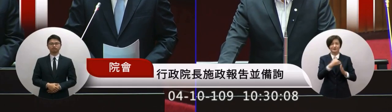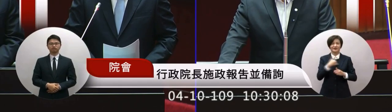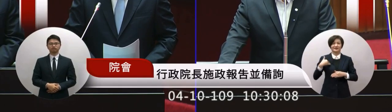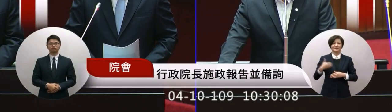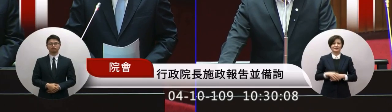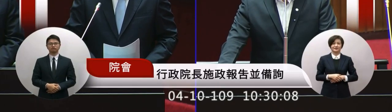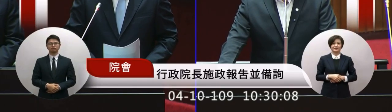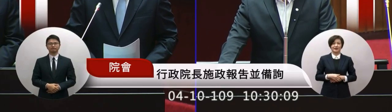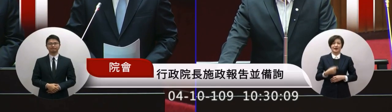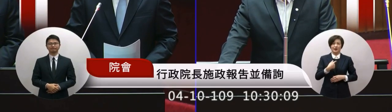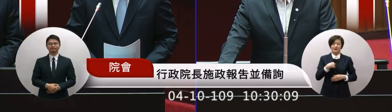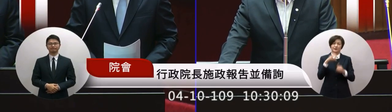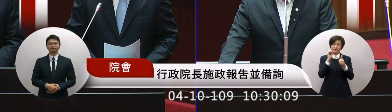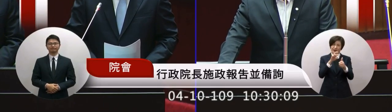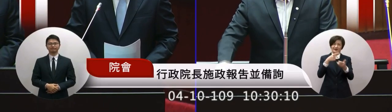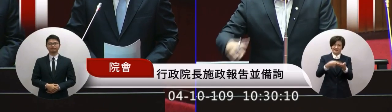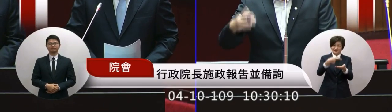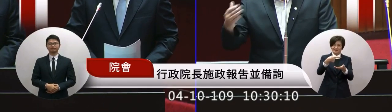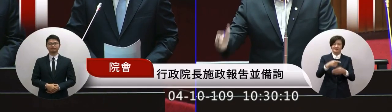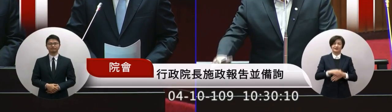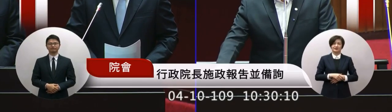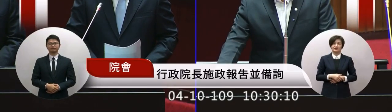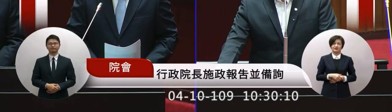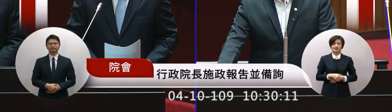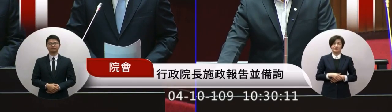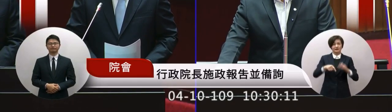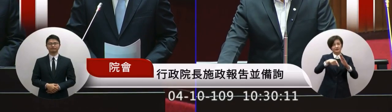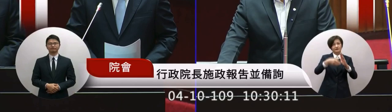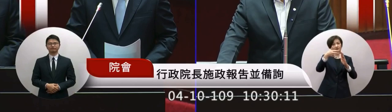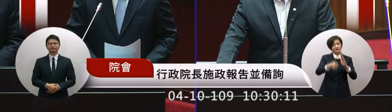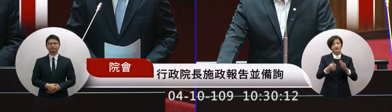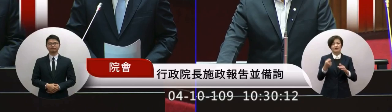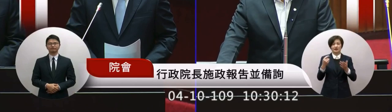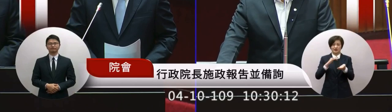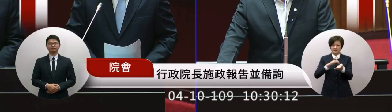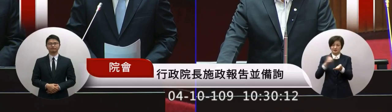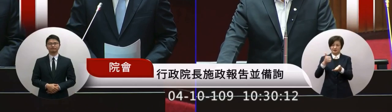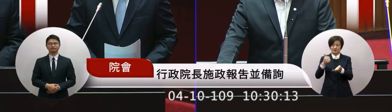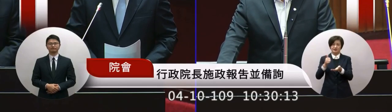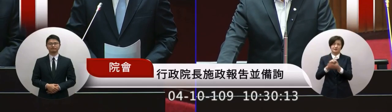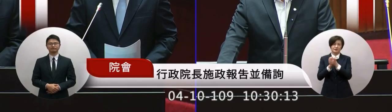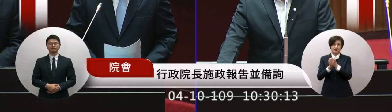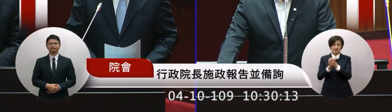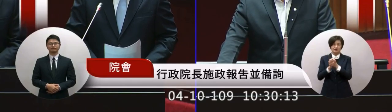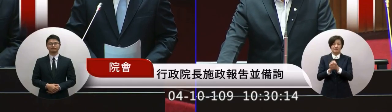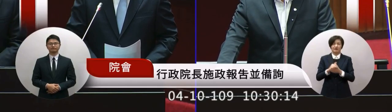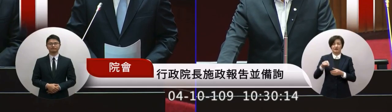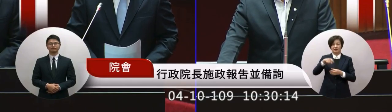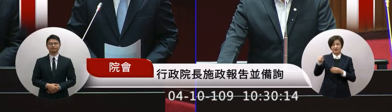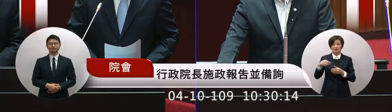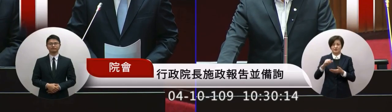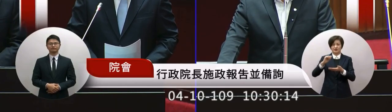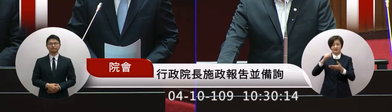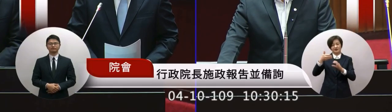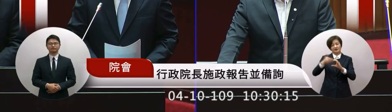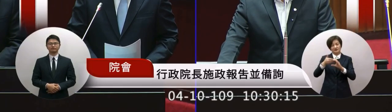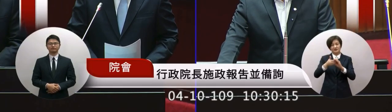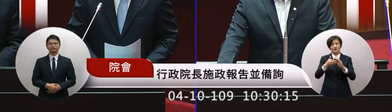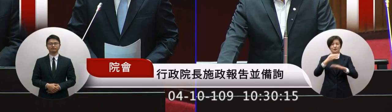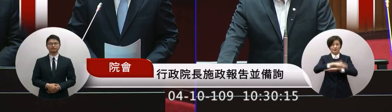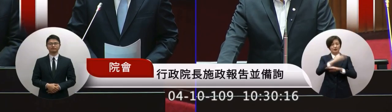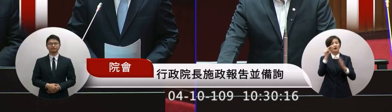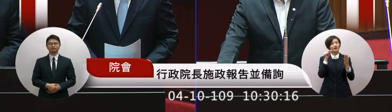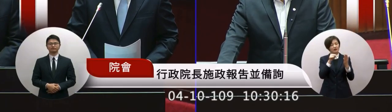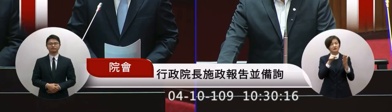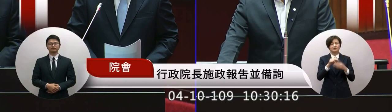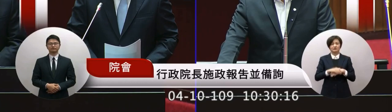也提出一個故意了我想院長就是說現在我想很多的醫界醫生朋友他們在媒體也投書希望說